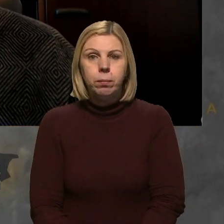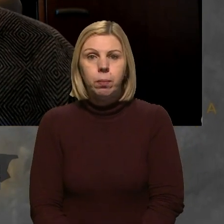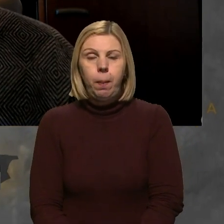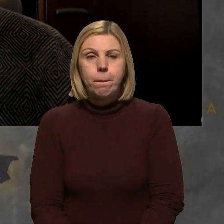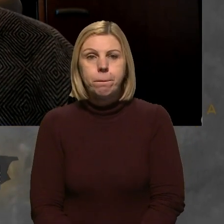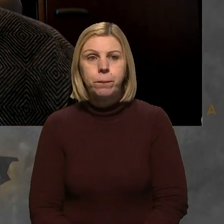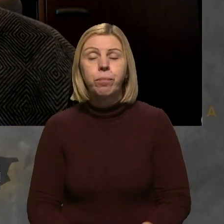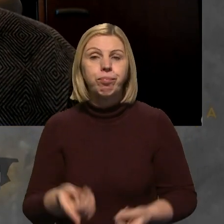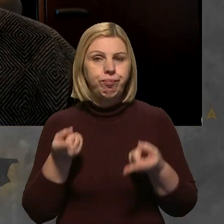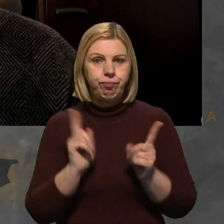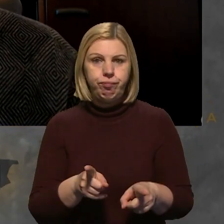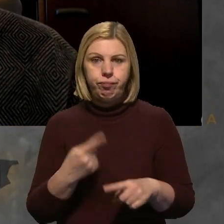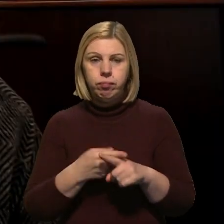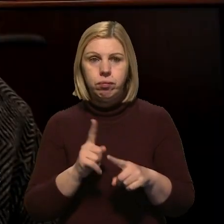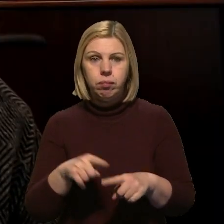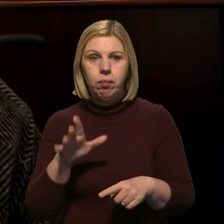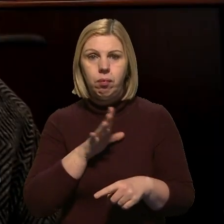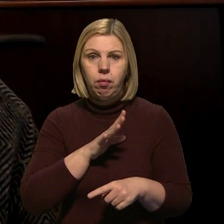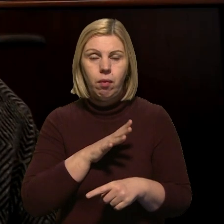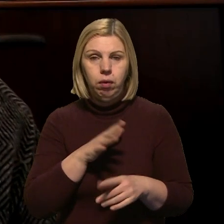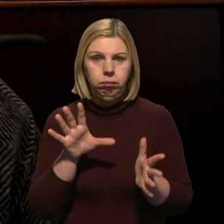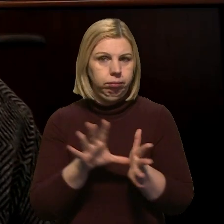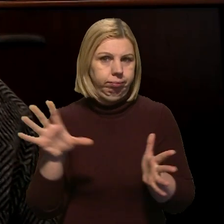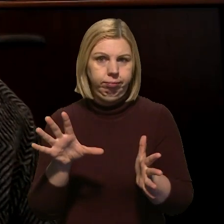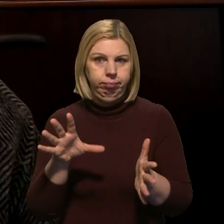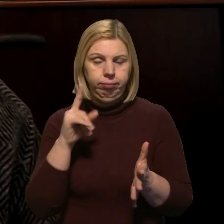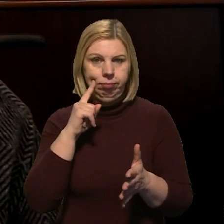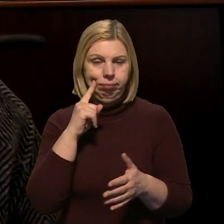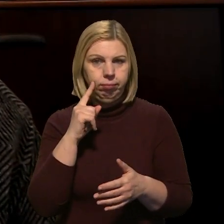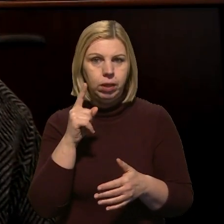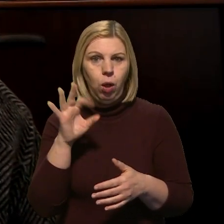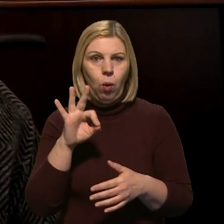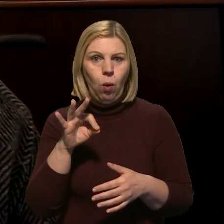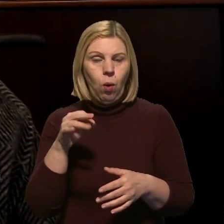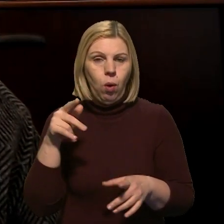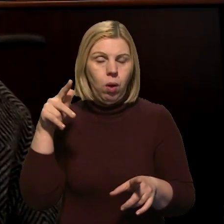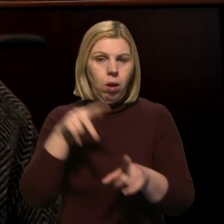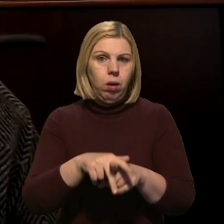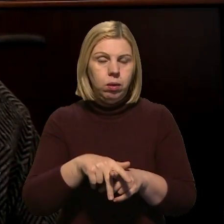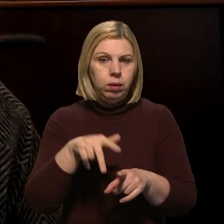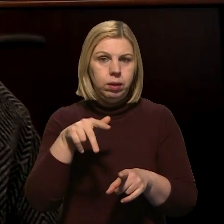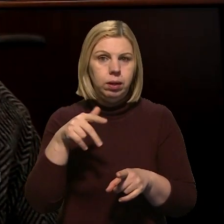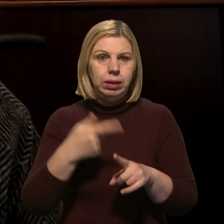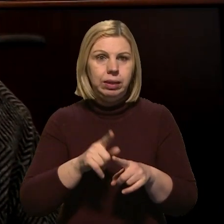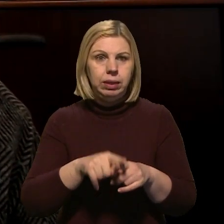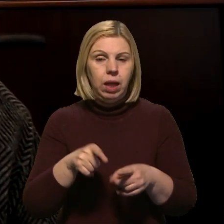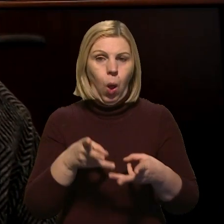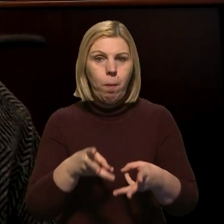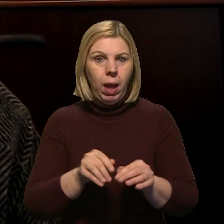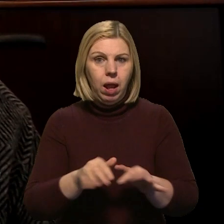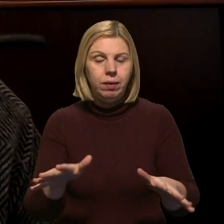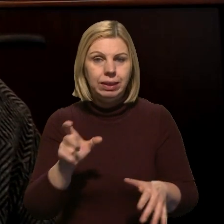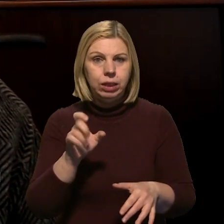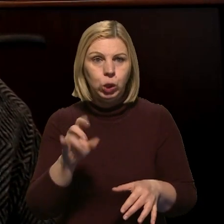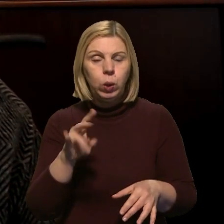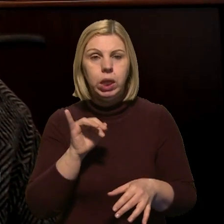Дійсно, це був рекорд зафіксований по споживанню за цей опалювальний сезон, принаймні.